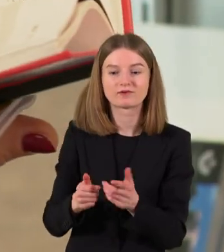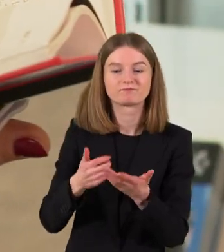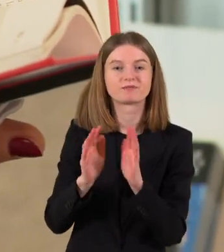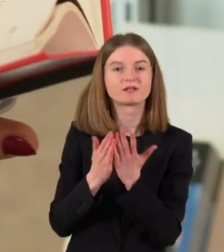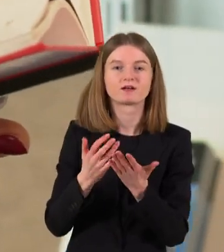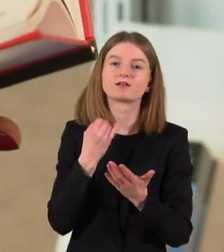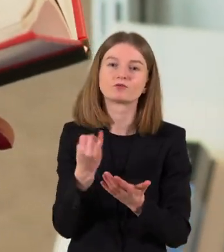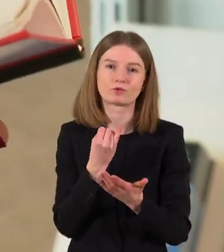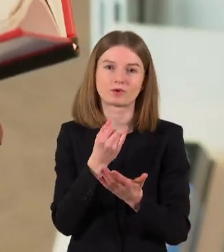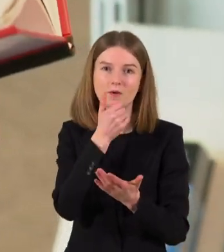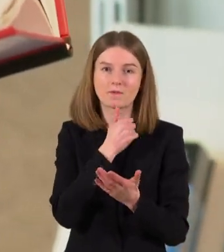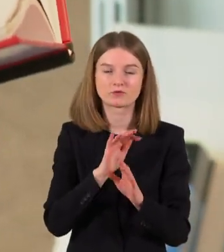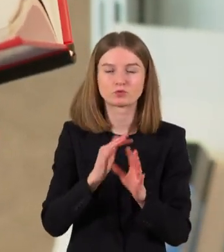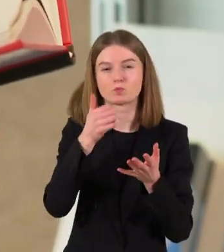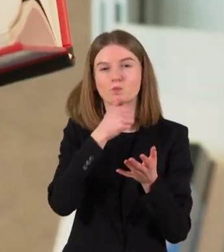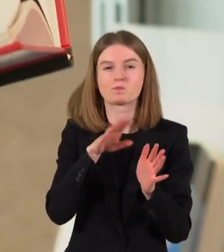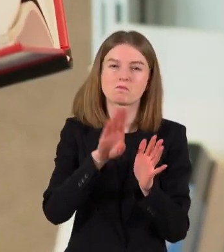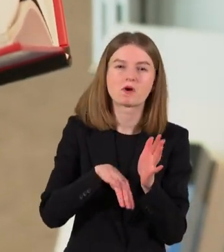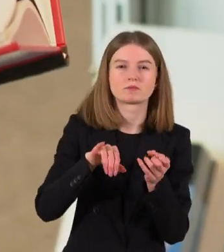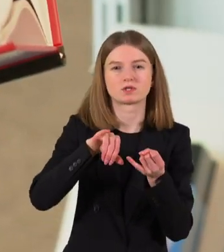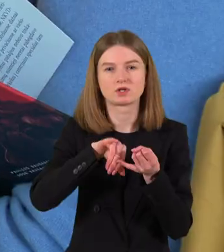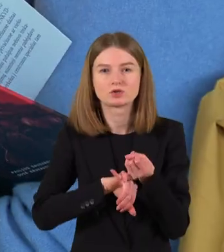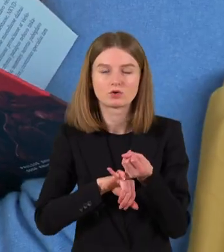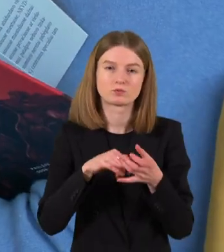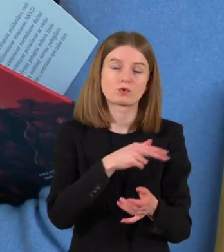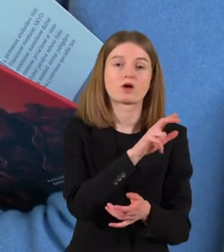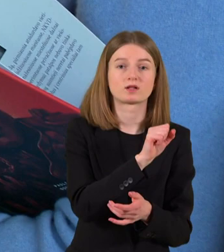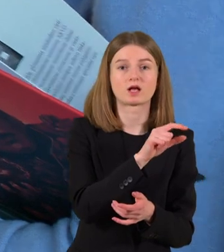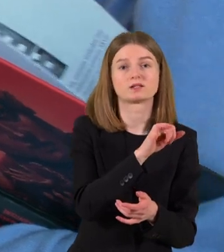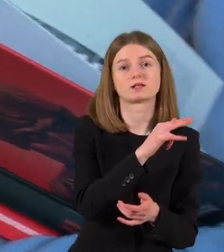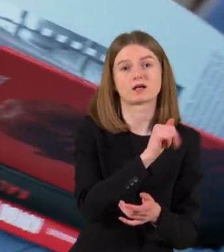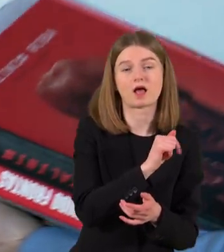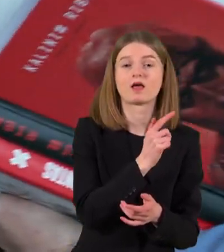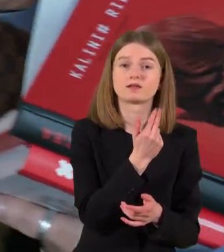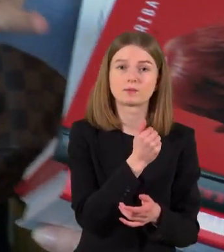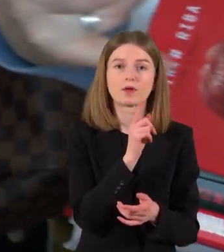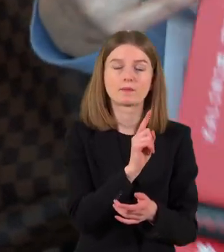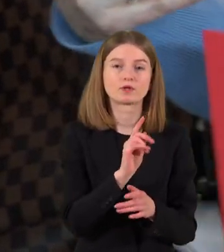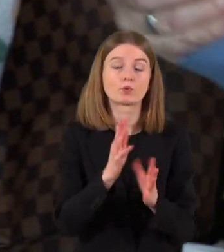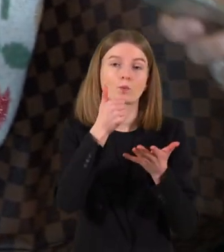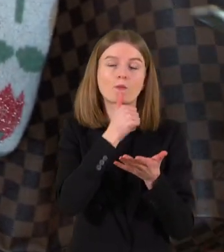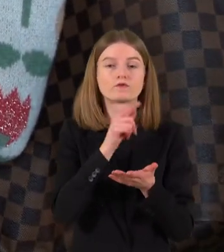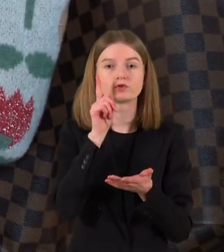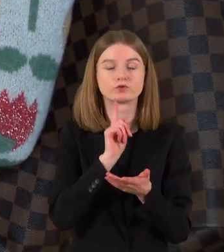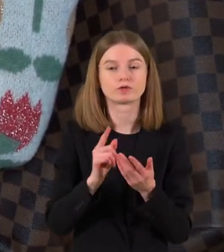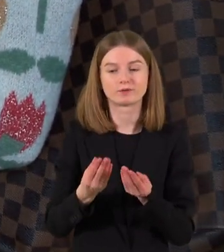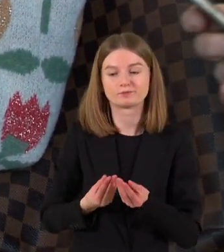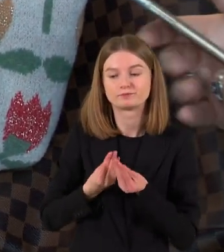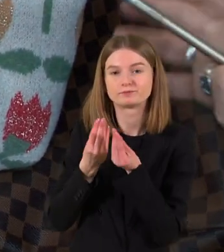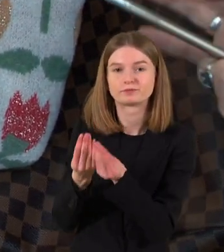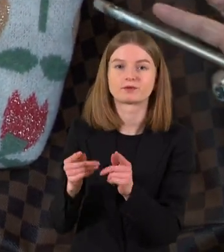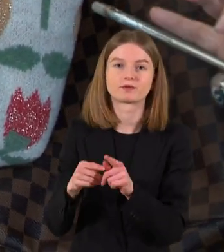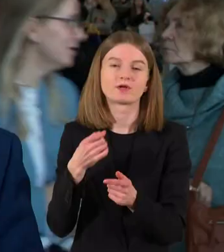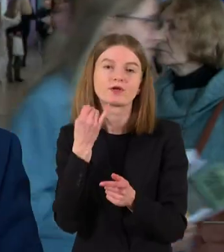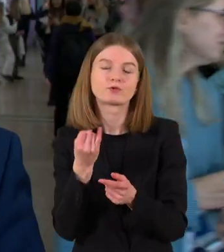jeigu tai nėra patita istorija, kuri nink žinoma, klasika yra klasika ir garsio autorių. Bet jeigu tu nori pateikti kažkokius faktus,